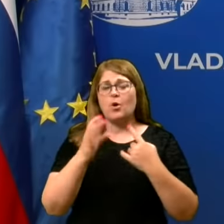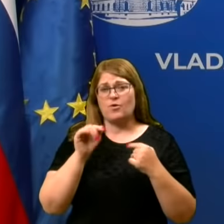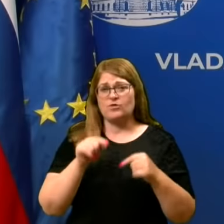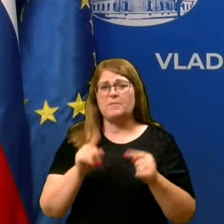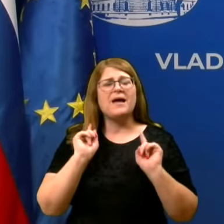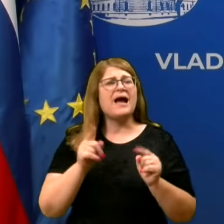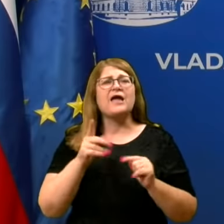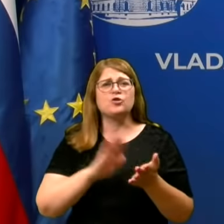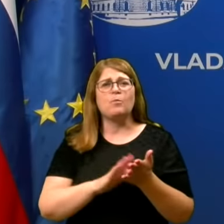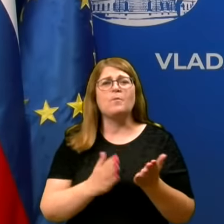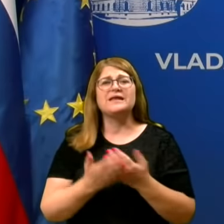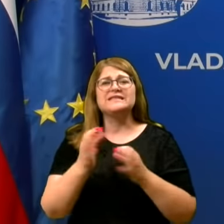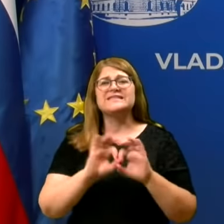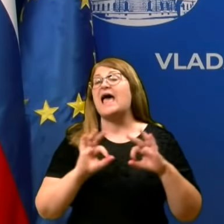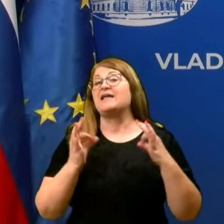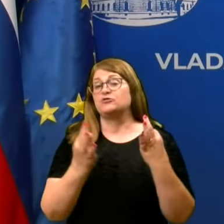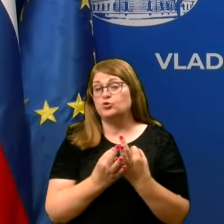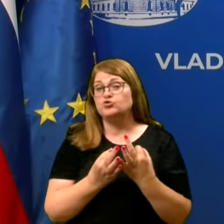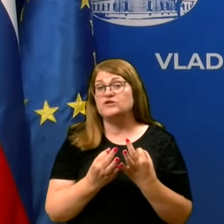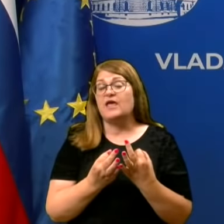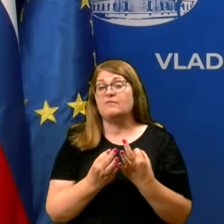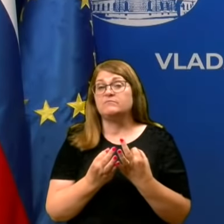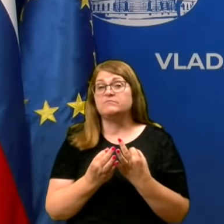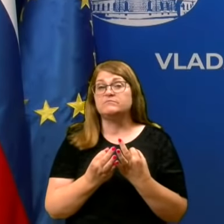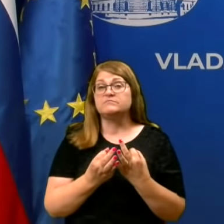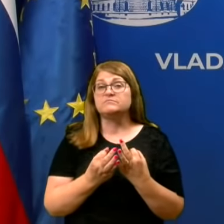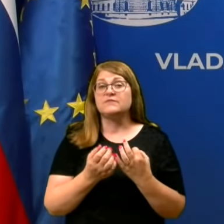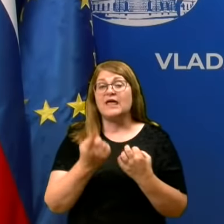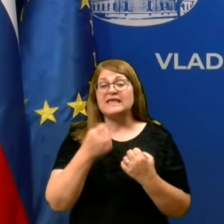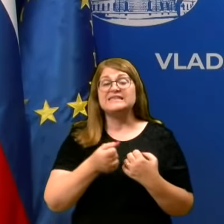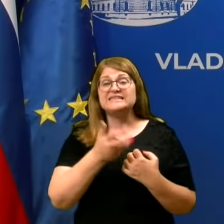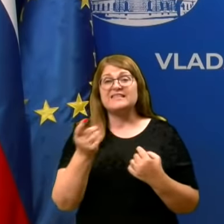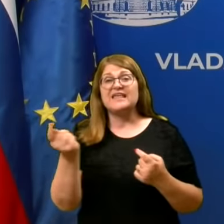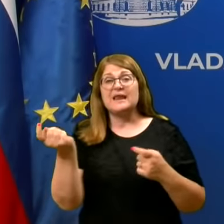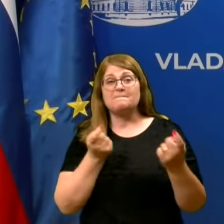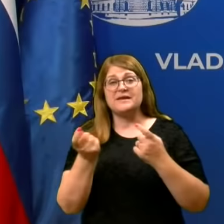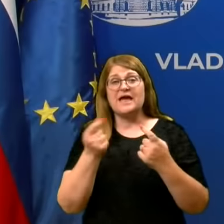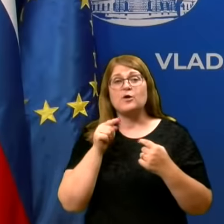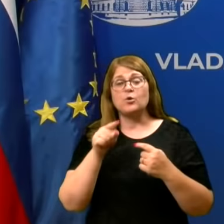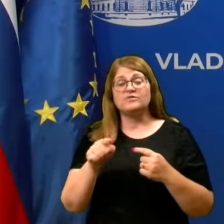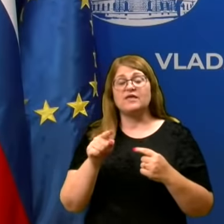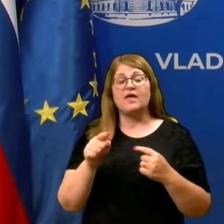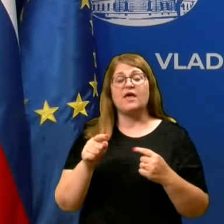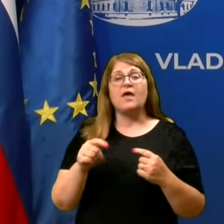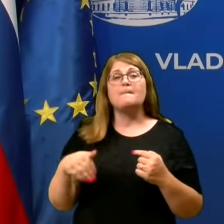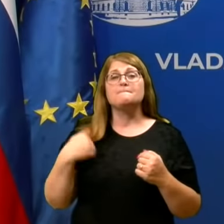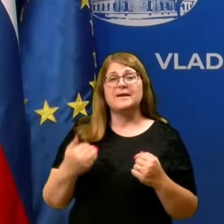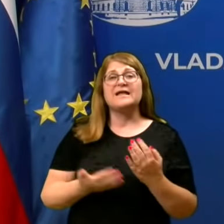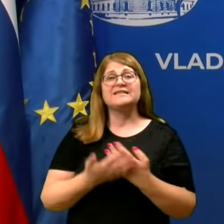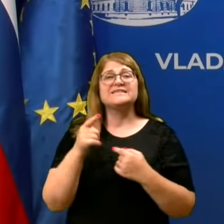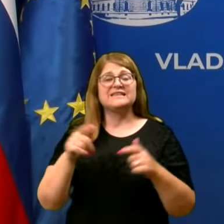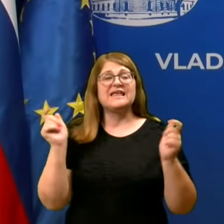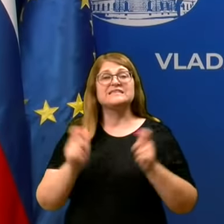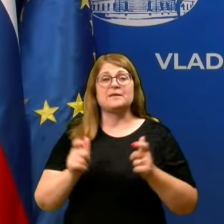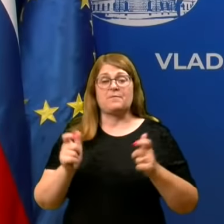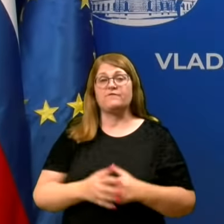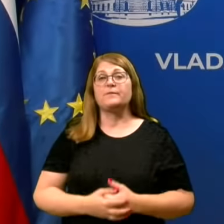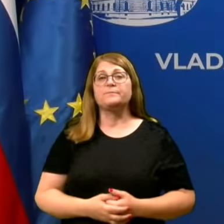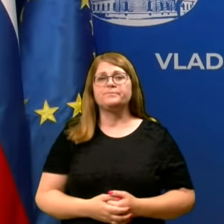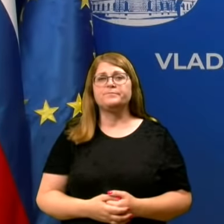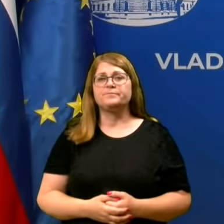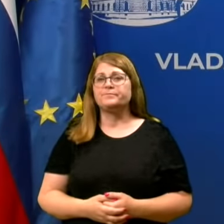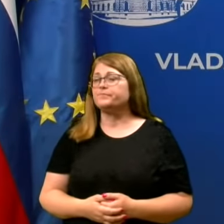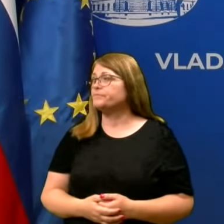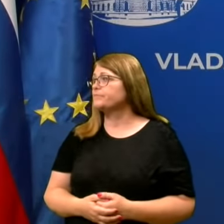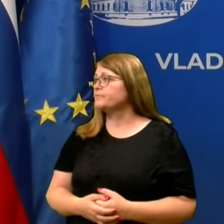kaj to pomeni za družino, iz katere prihajajo taki potniki na te žure na otoke. Kaj